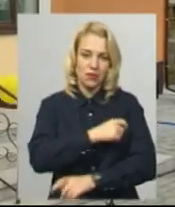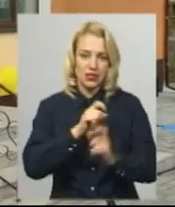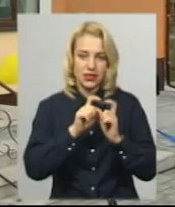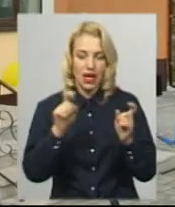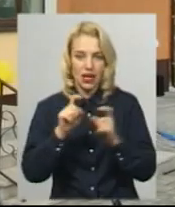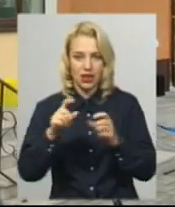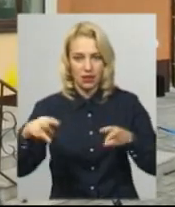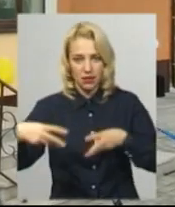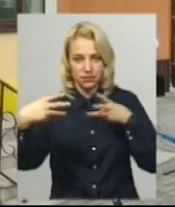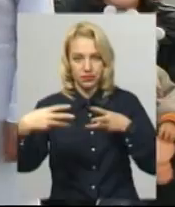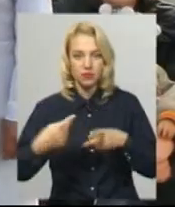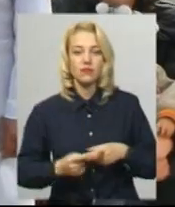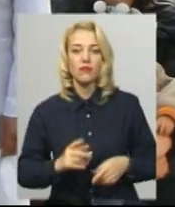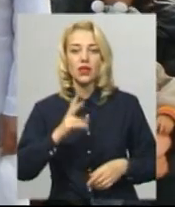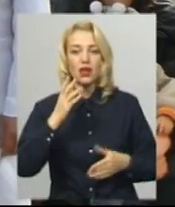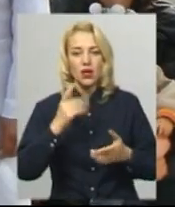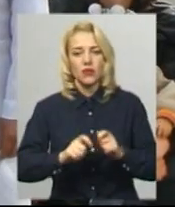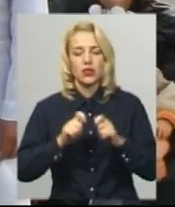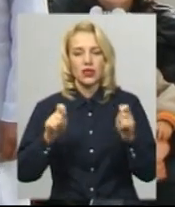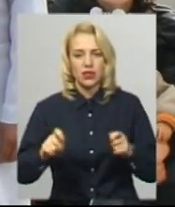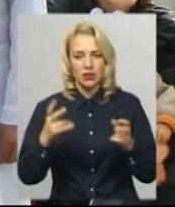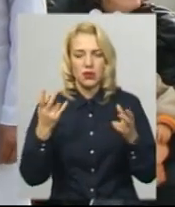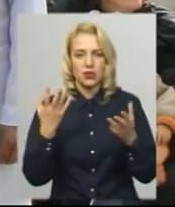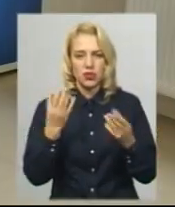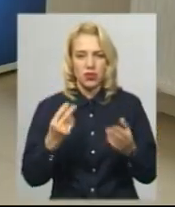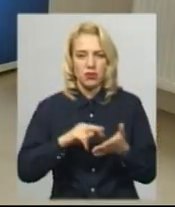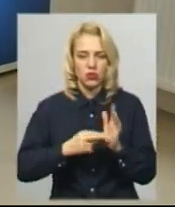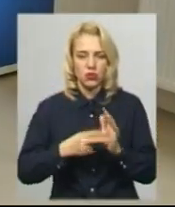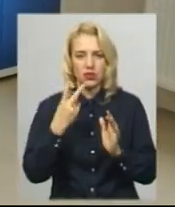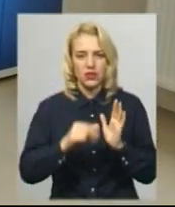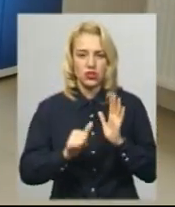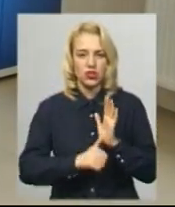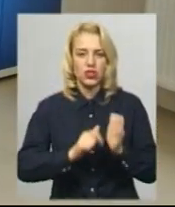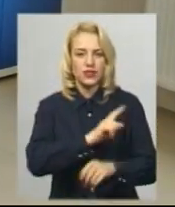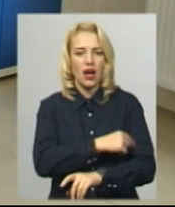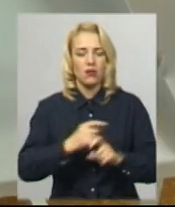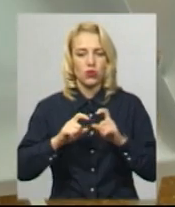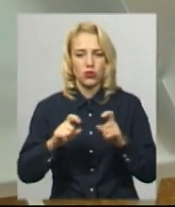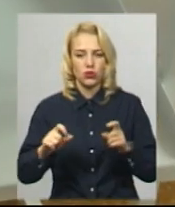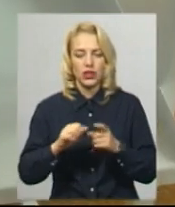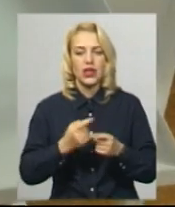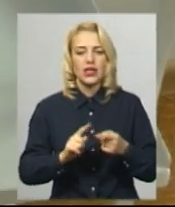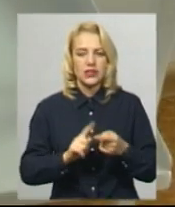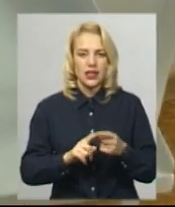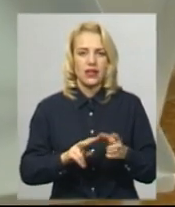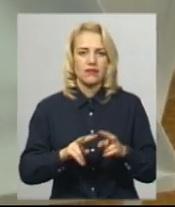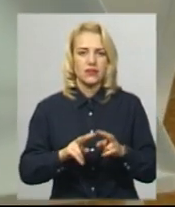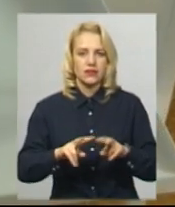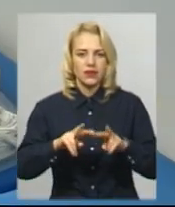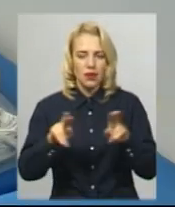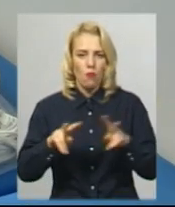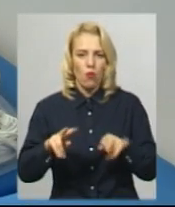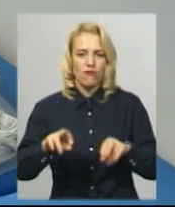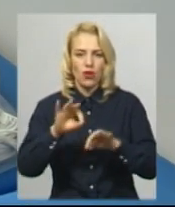планах до кінця року відкрити ще 26 амбулаторій. У них приблизно одна проєктна вартість. Через те, що це типовий проєкт, каже тимчасово